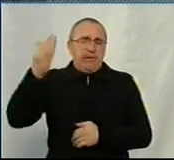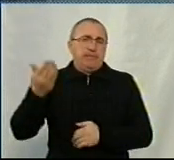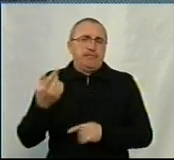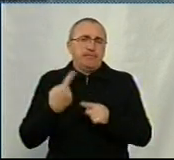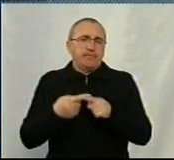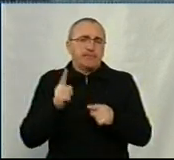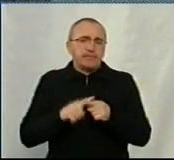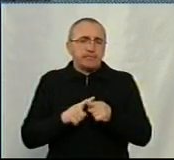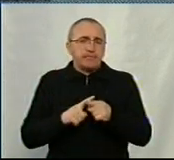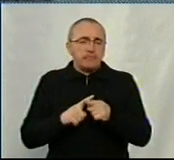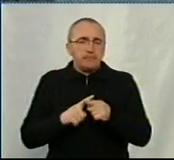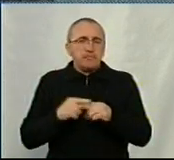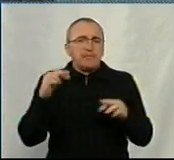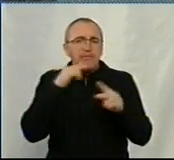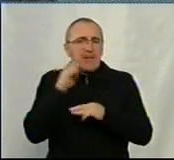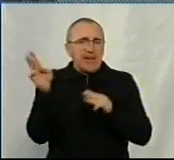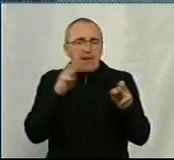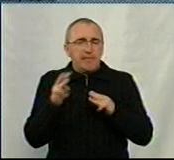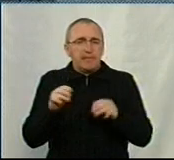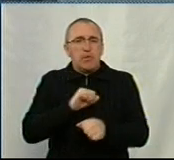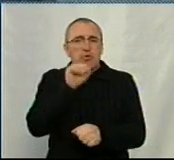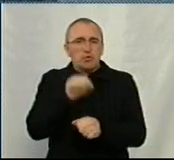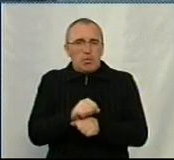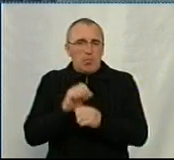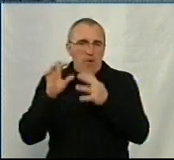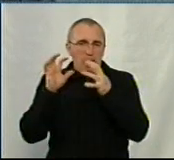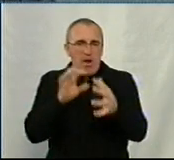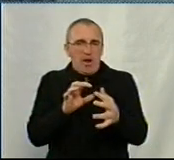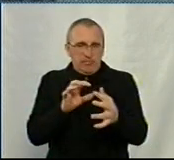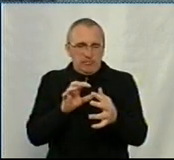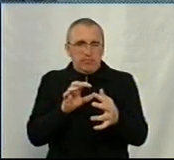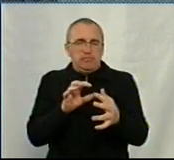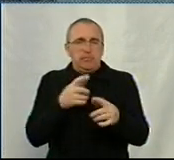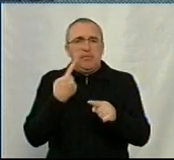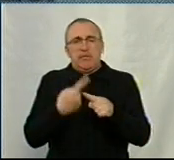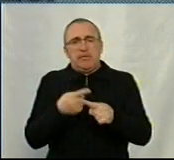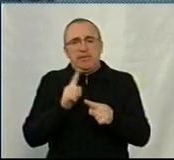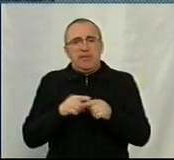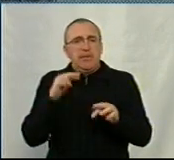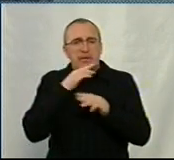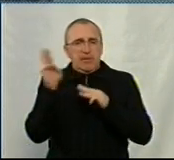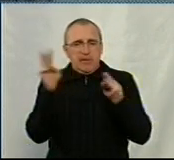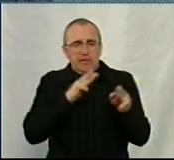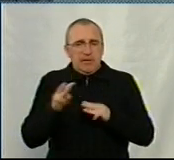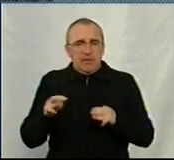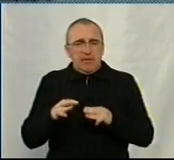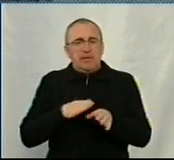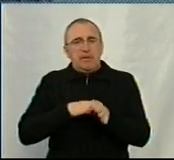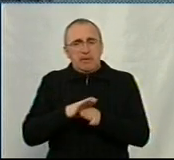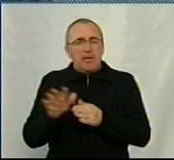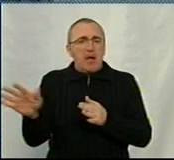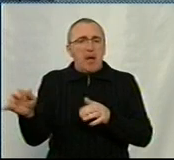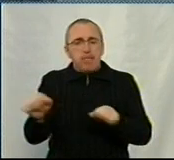це і дезінфекція зупинок громадського транспорту, це і дезінфекція при здійсненні